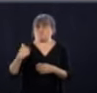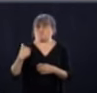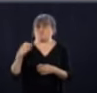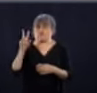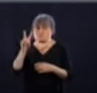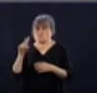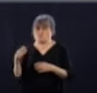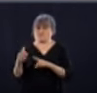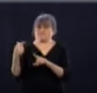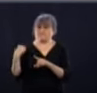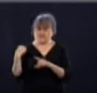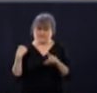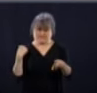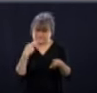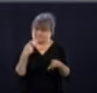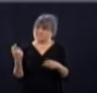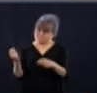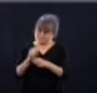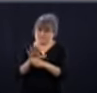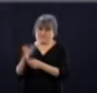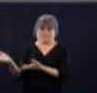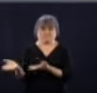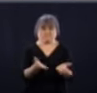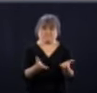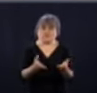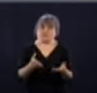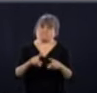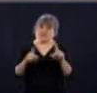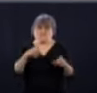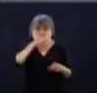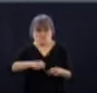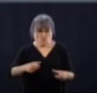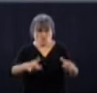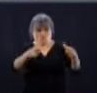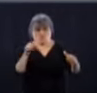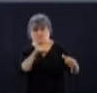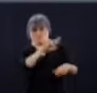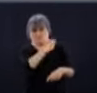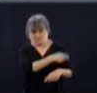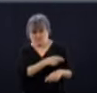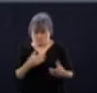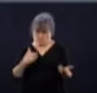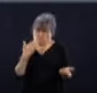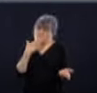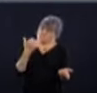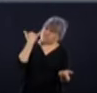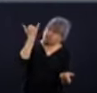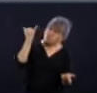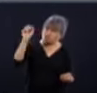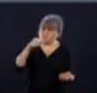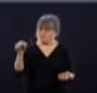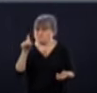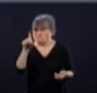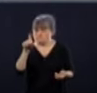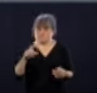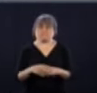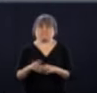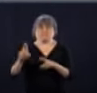les patients atteints de la COVID? En quoi c une bonne idée? Bien, je pense qu'il fallait mettre à profit tous nos hôpitaux, hein.